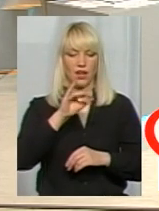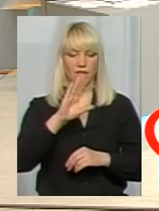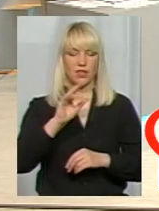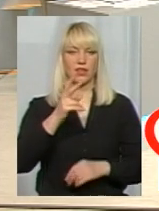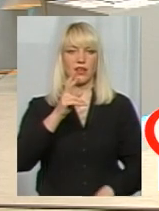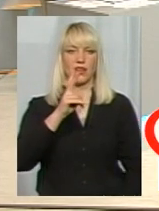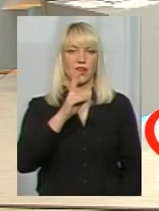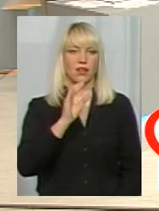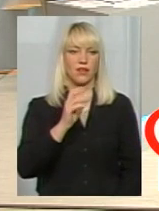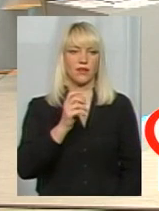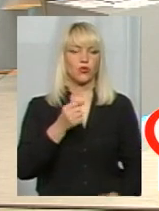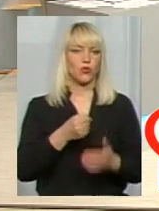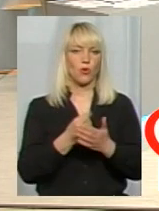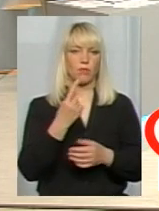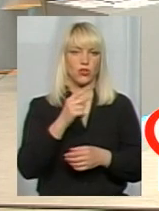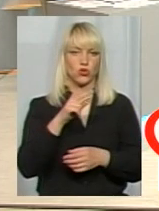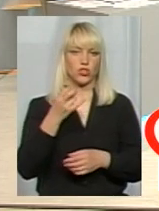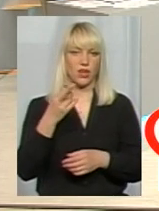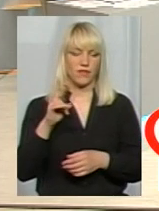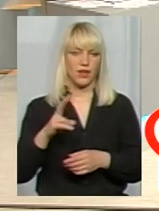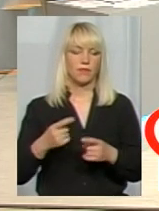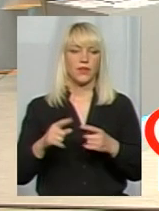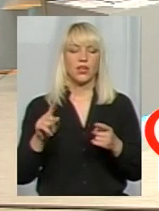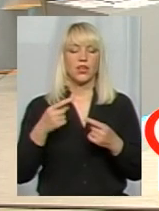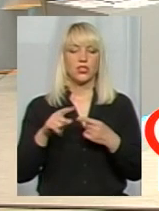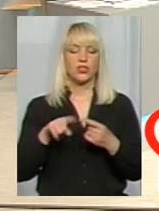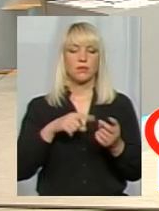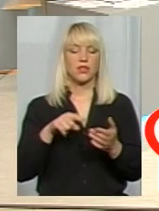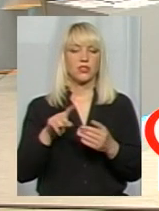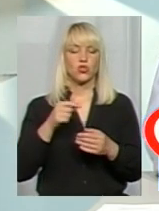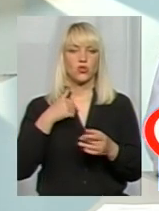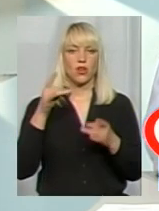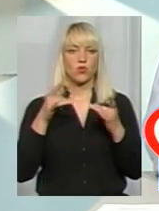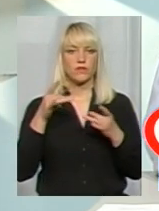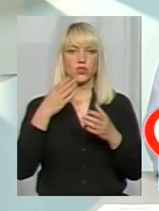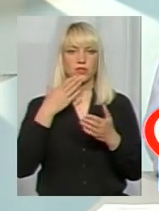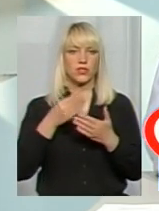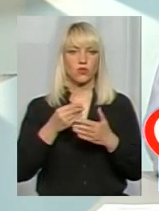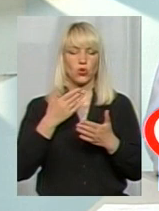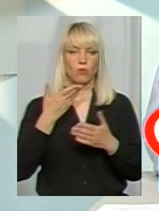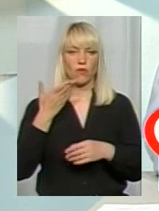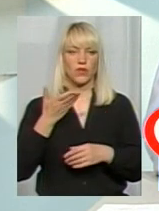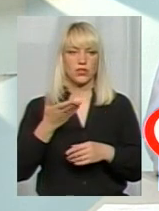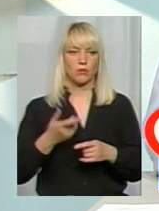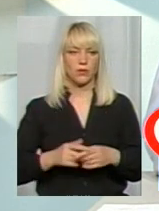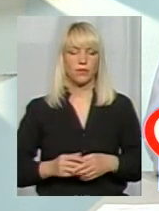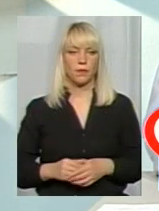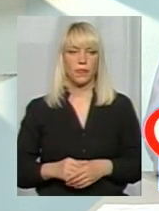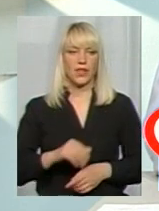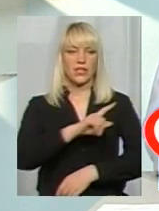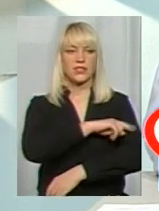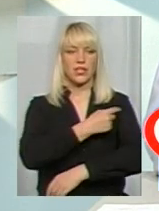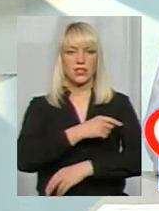червня, як правило. Інше питання, те, що я озвучував в своєму коротенькому виступі, це підготовка території. В санітарних